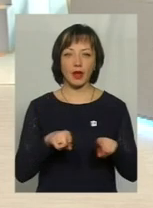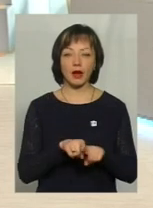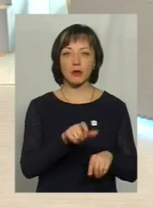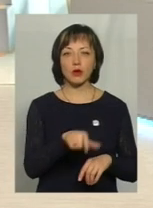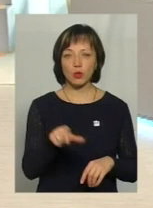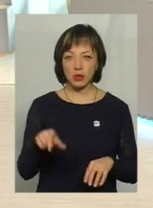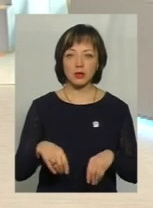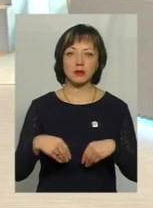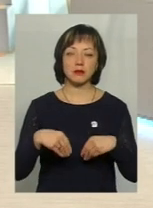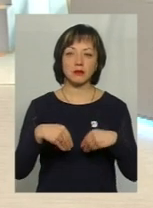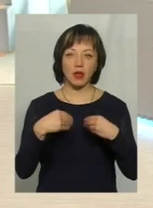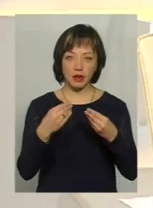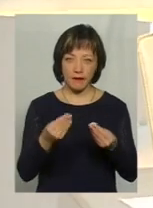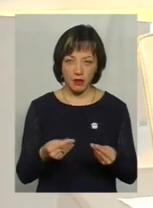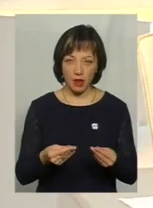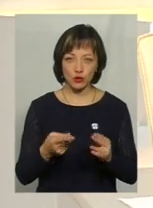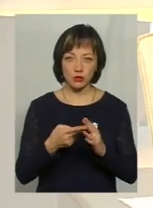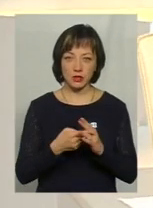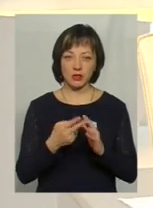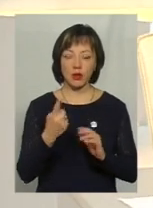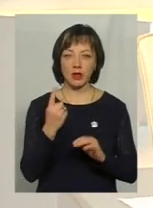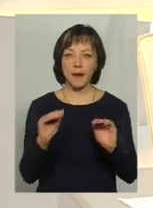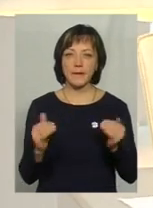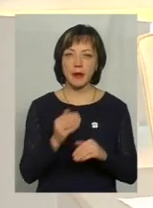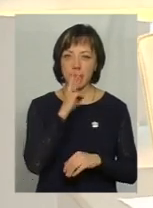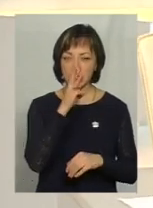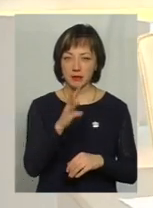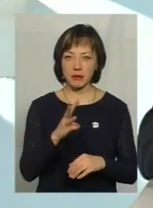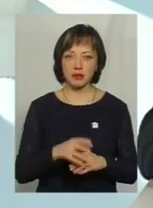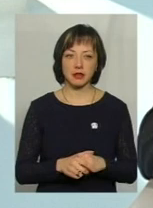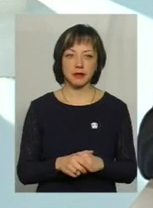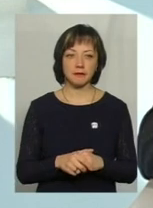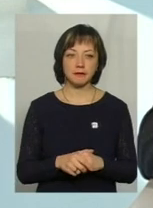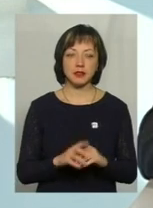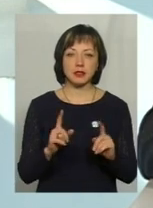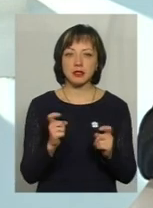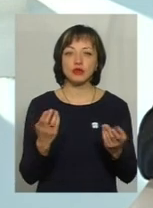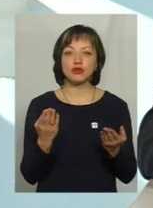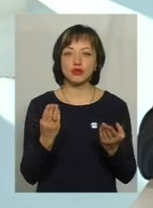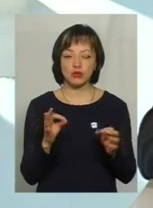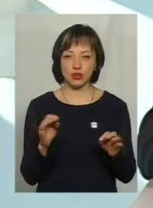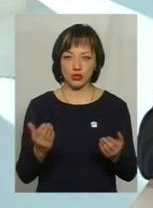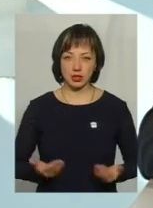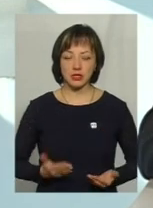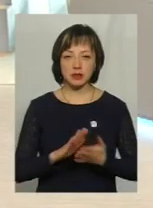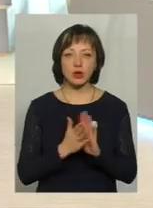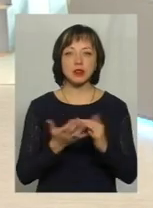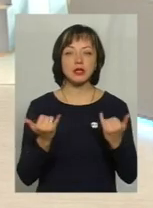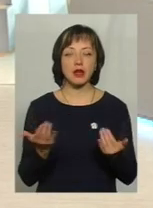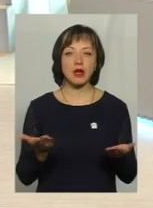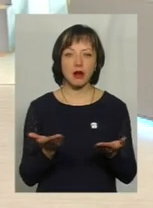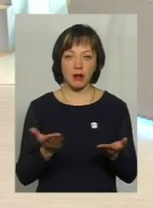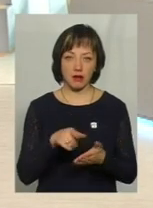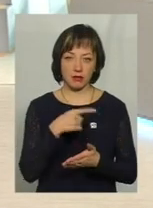людям призначалася, скажімо, одна мінімальна зарплата, який їхній дохід, тому що за щось вони мають жити. Яка ситуація наразі?